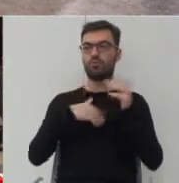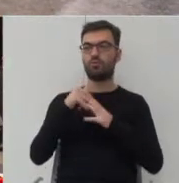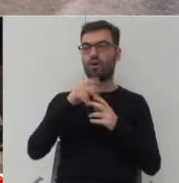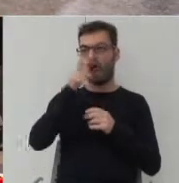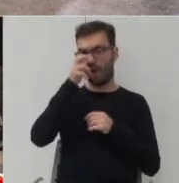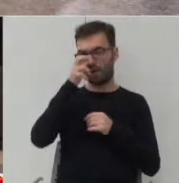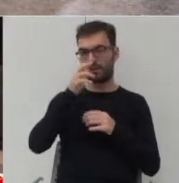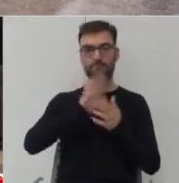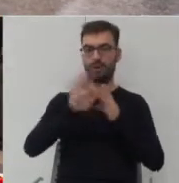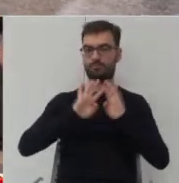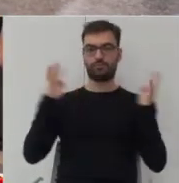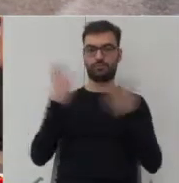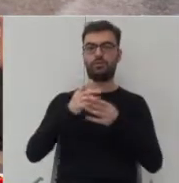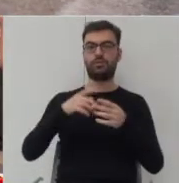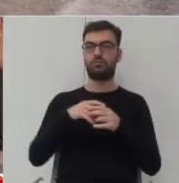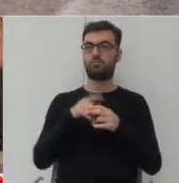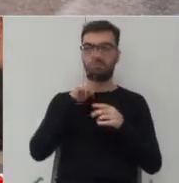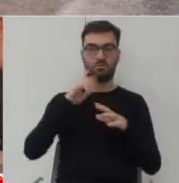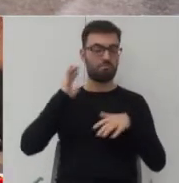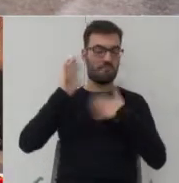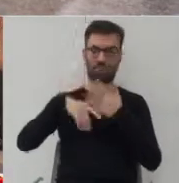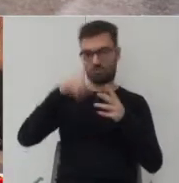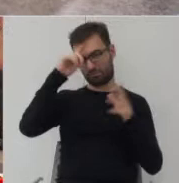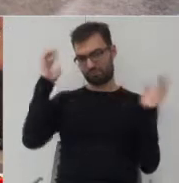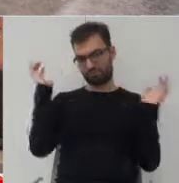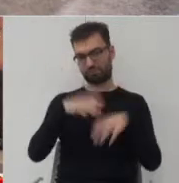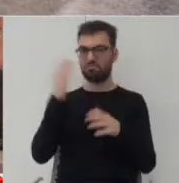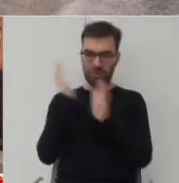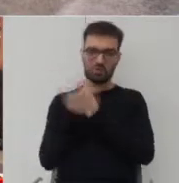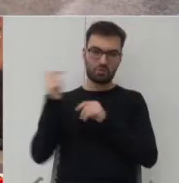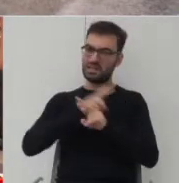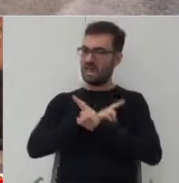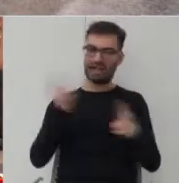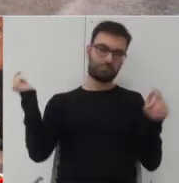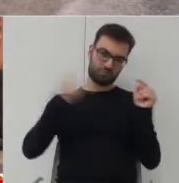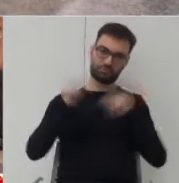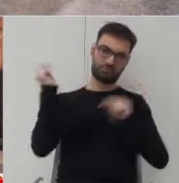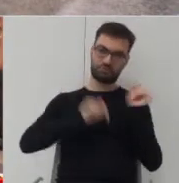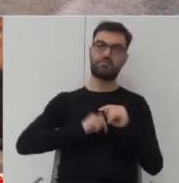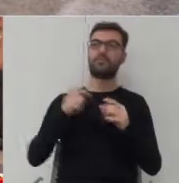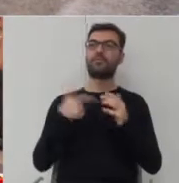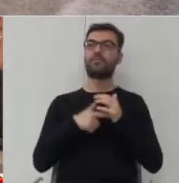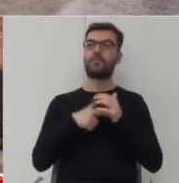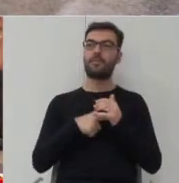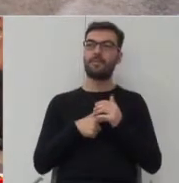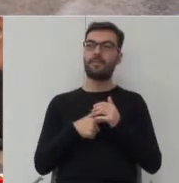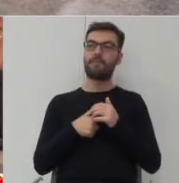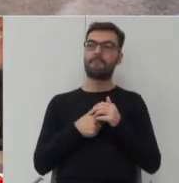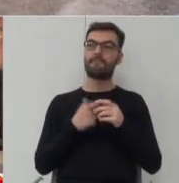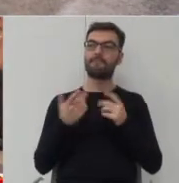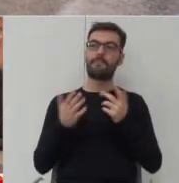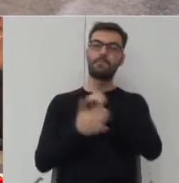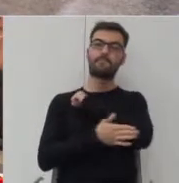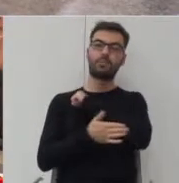które są nieogrodzone przyciągają bardzo wymieszaną demografię po prostu przychodzą na nie wszyscy mieszkańcy okolicy także ten pewien fundament